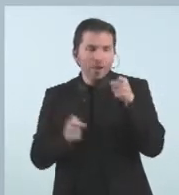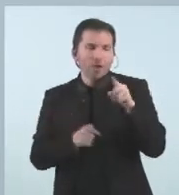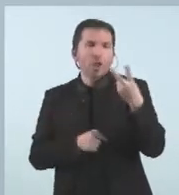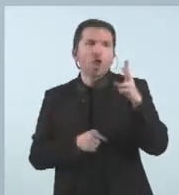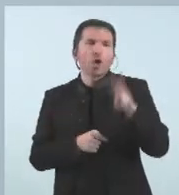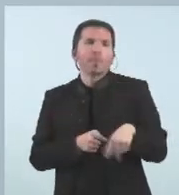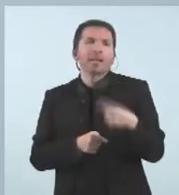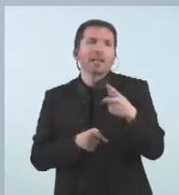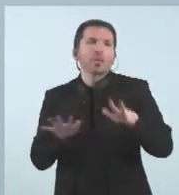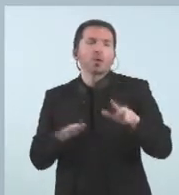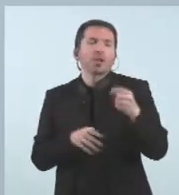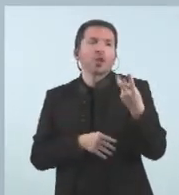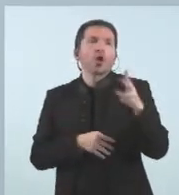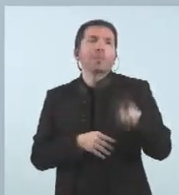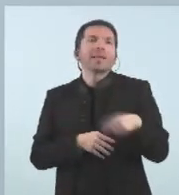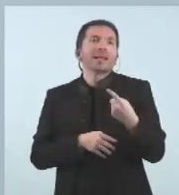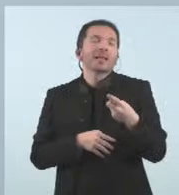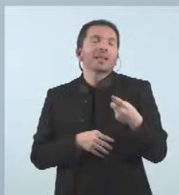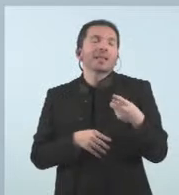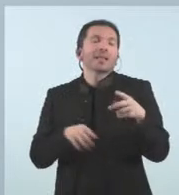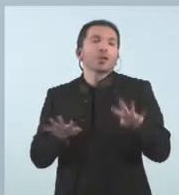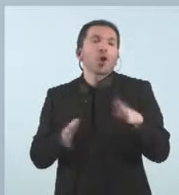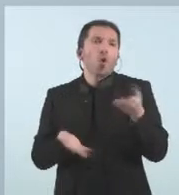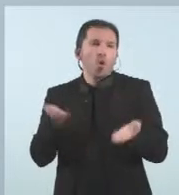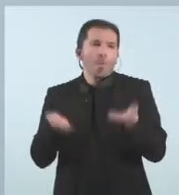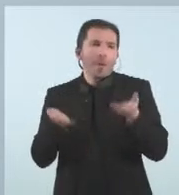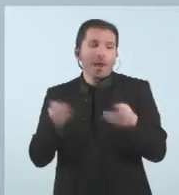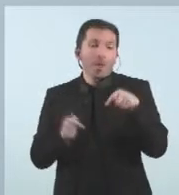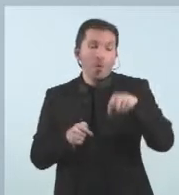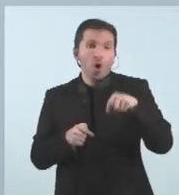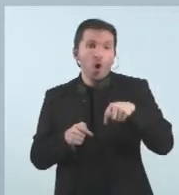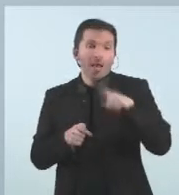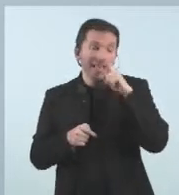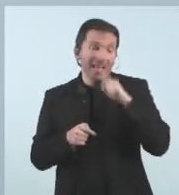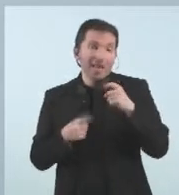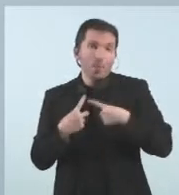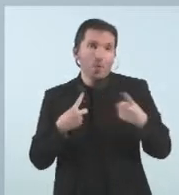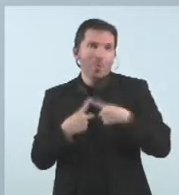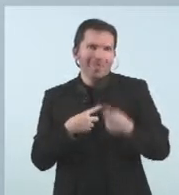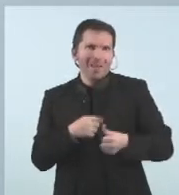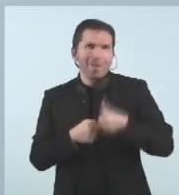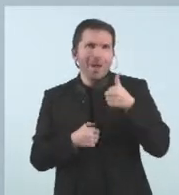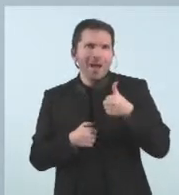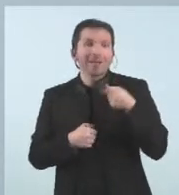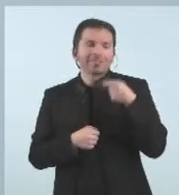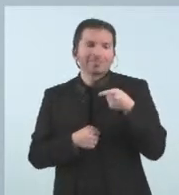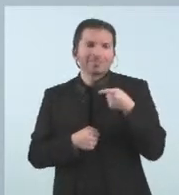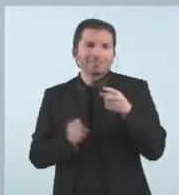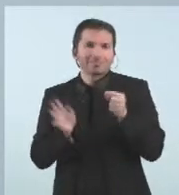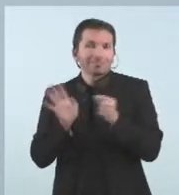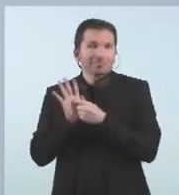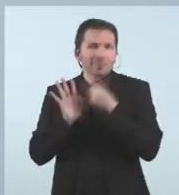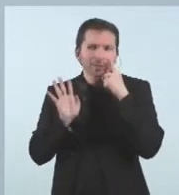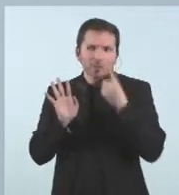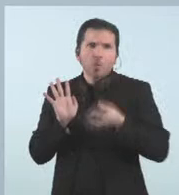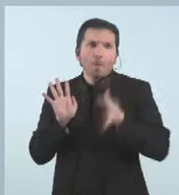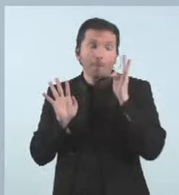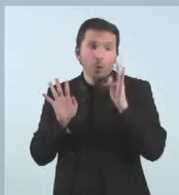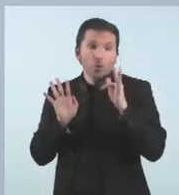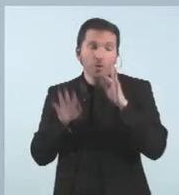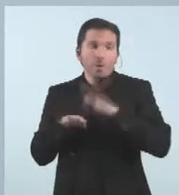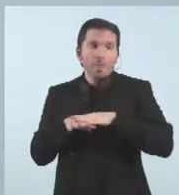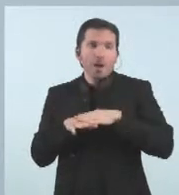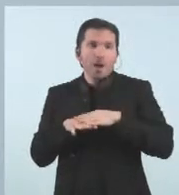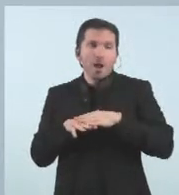-2019 així doncs un molt bon senyal un senyal doncs de recuperació de l'activitat que ha permès doncs que